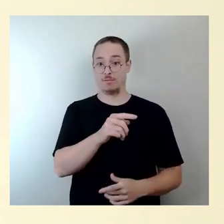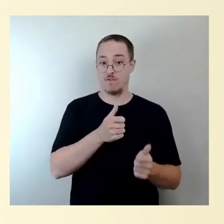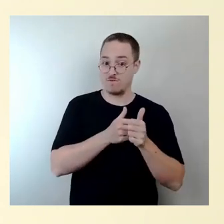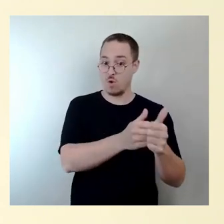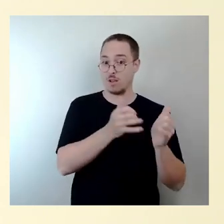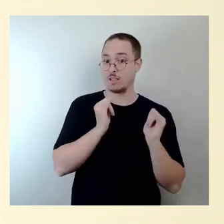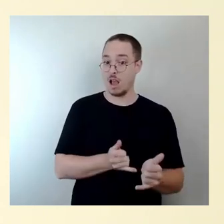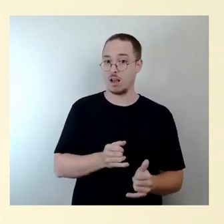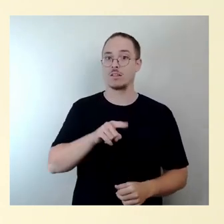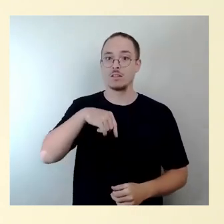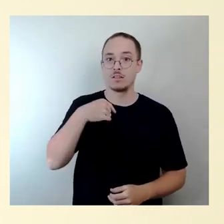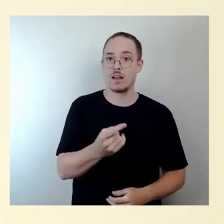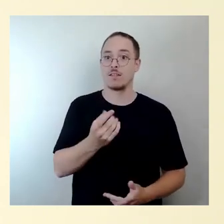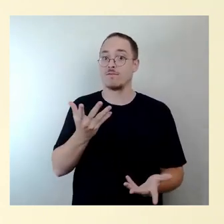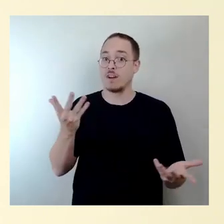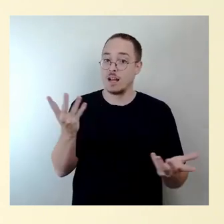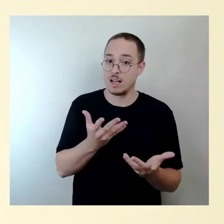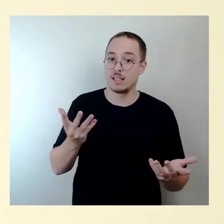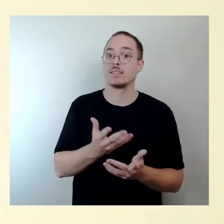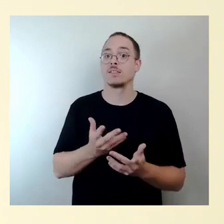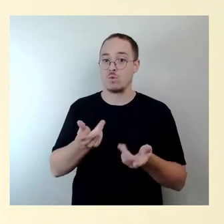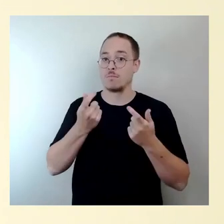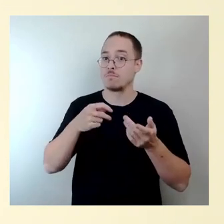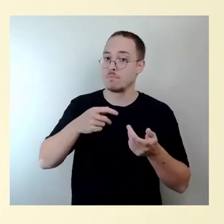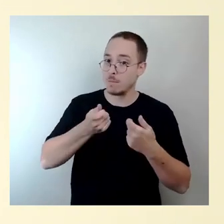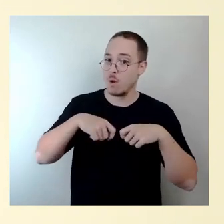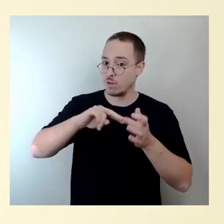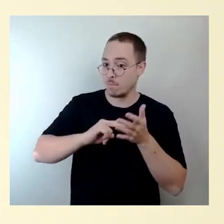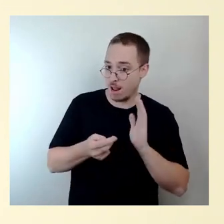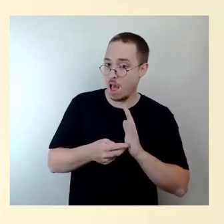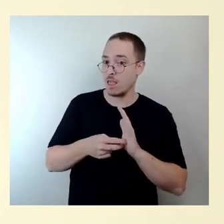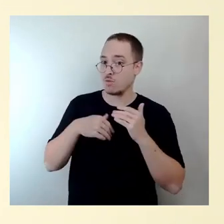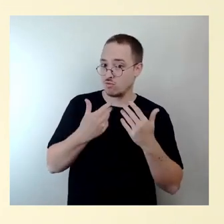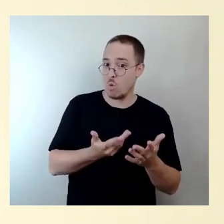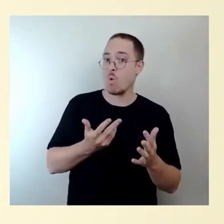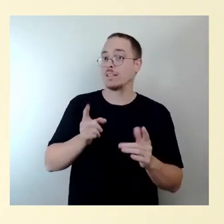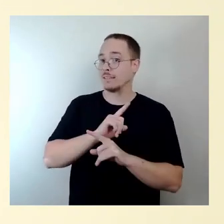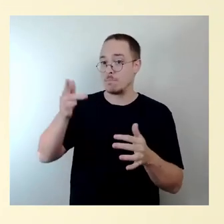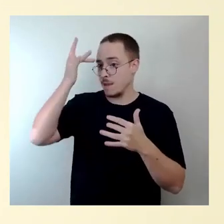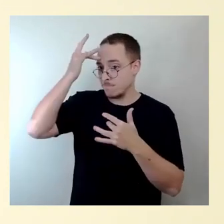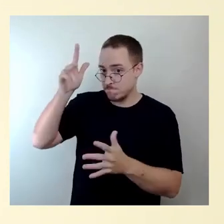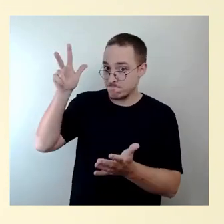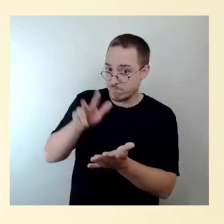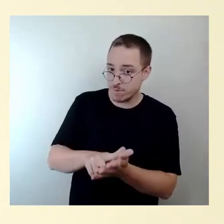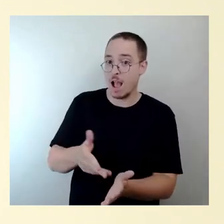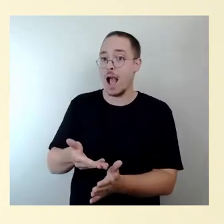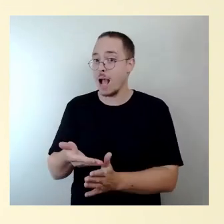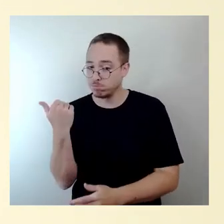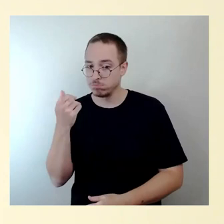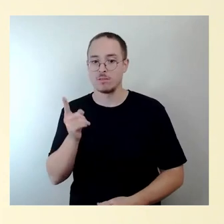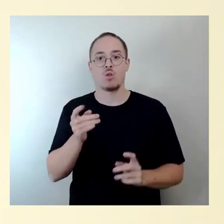Unwirksamkeit des Bebauungsplans weiterhin gültig gewesen. Nur das mal sozusagen zur Richtigstellung, wenn wir hier schon